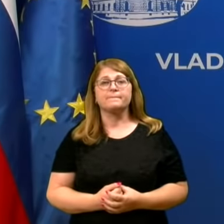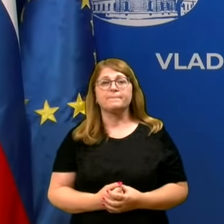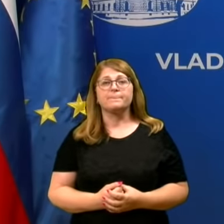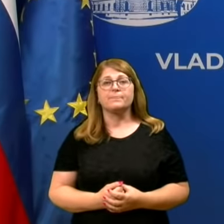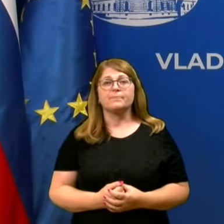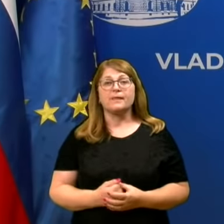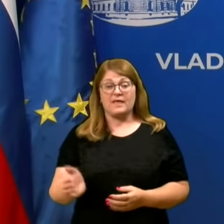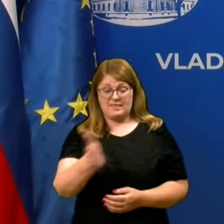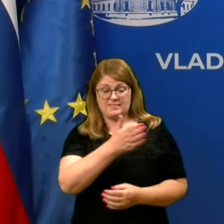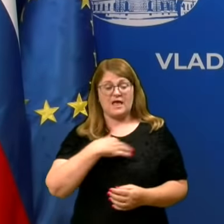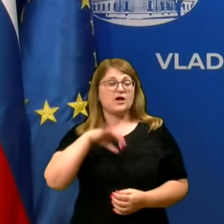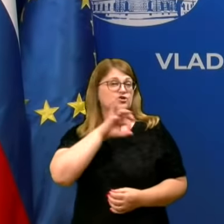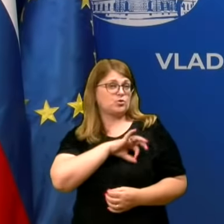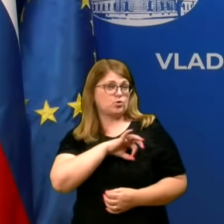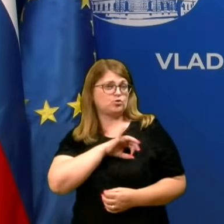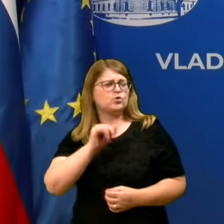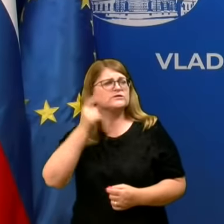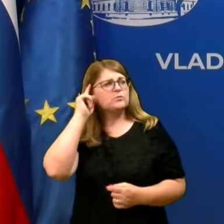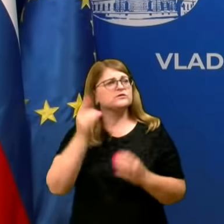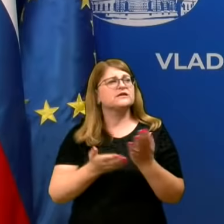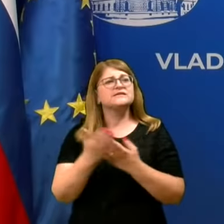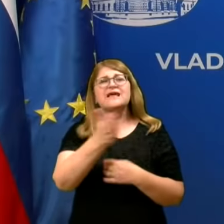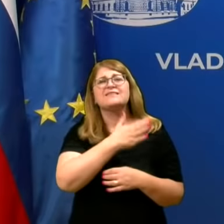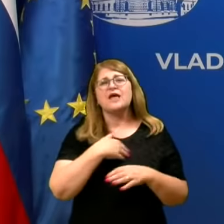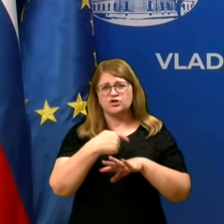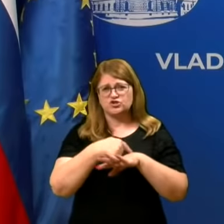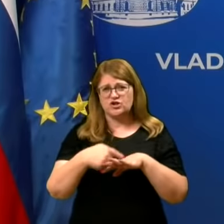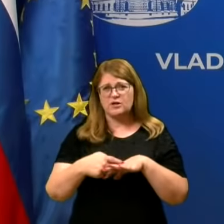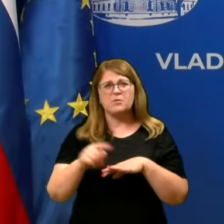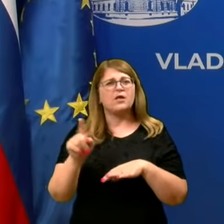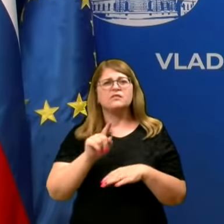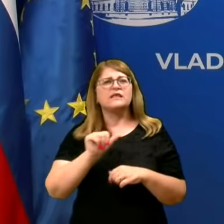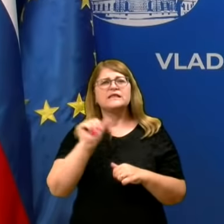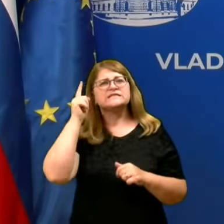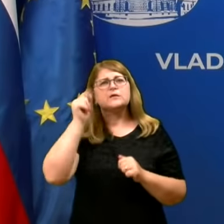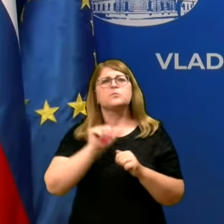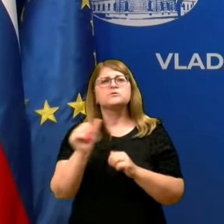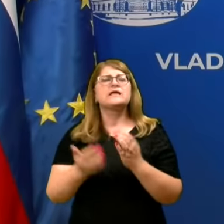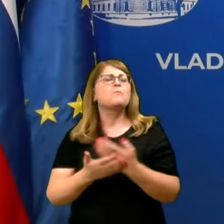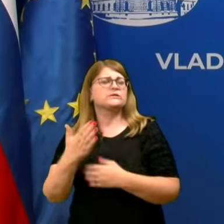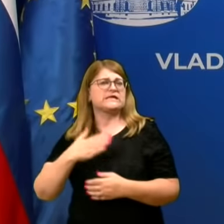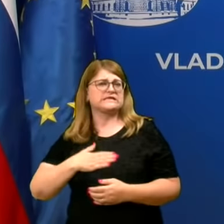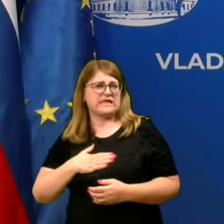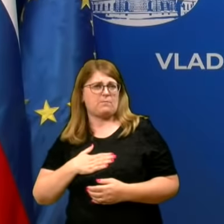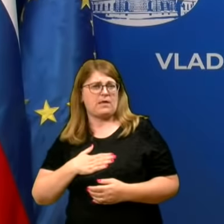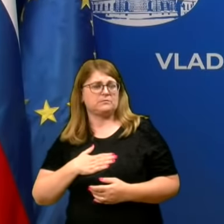naša dožnost je pravzaprav, da poskrbimo za naše ranive, ne da se brigamo samo za sebo, domače upovedeno.